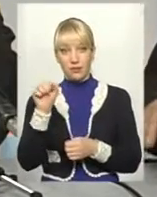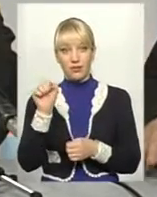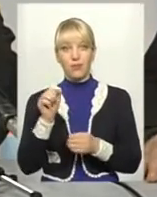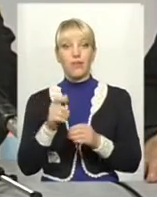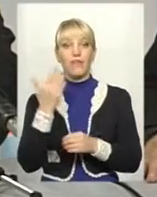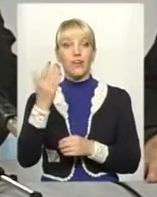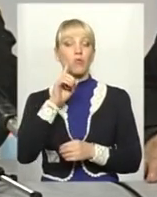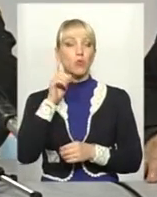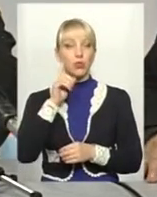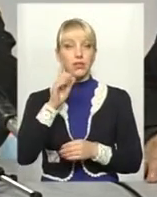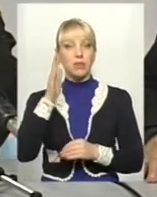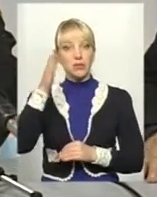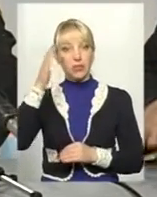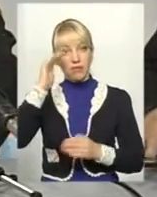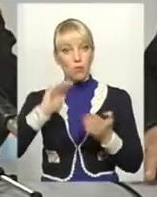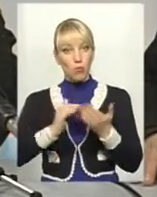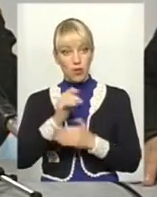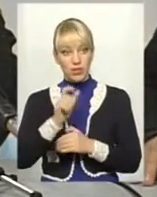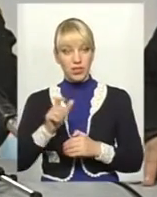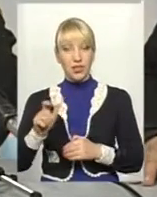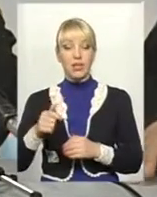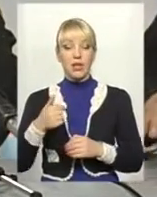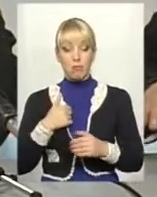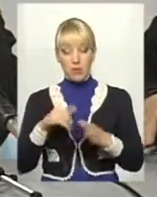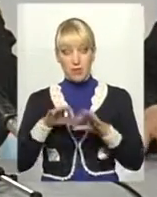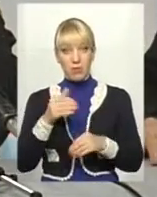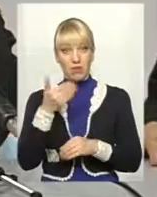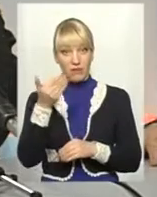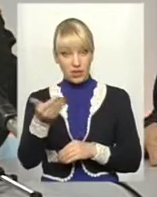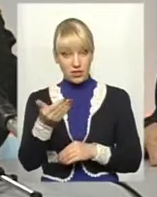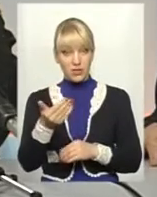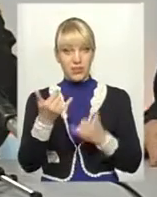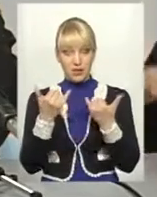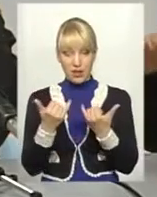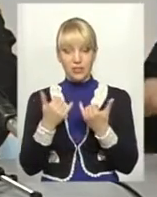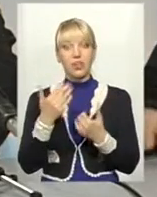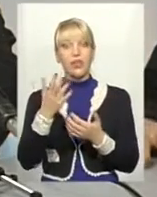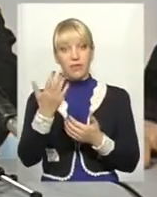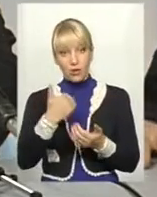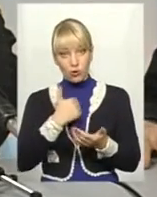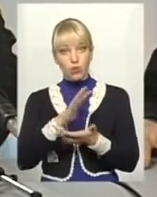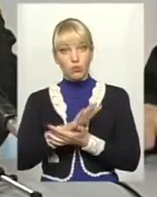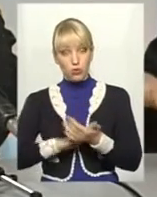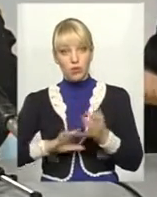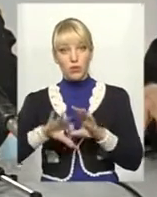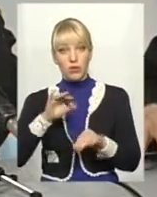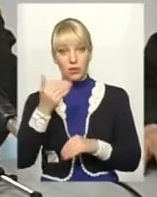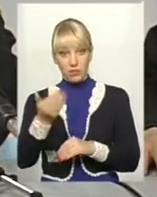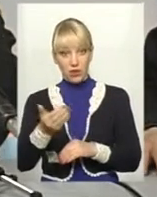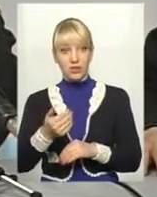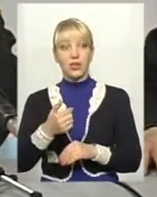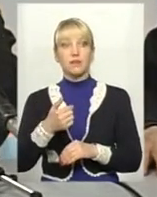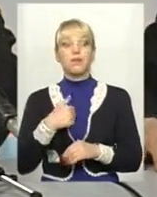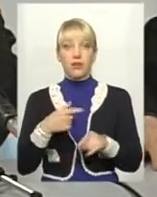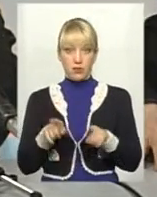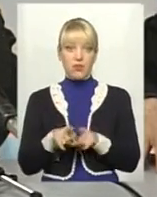перспективні політики. Ми вас вибрали зараз і ви хочете, щоб ми вас продовжили. І так воно і треба, тому що не може бути політик